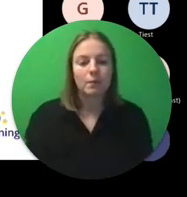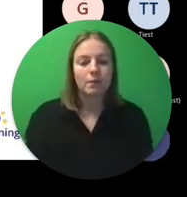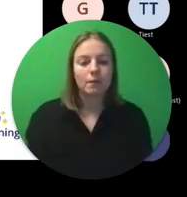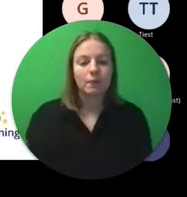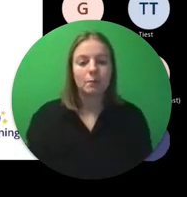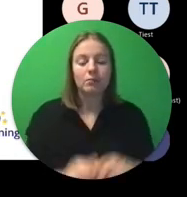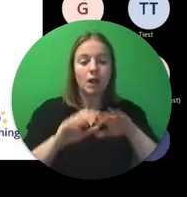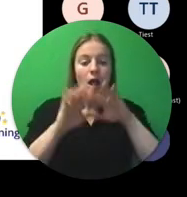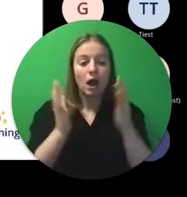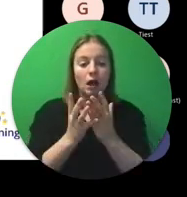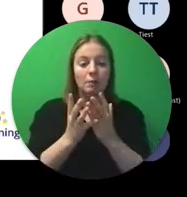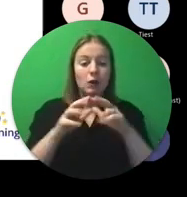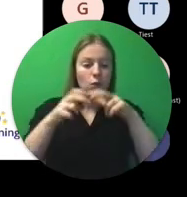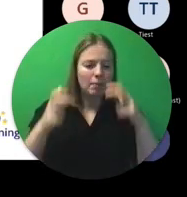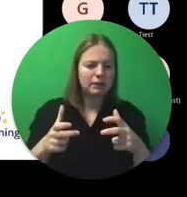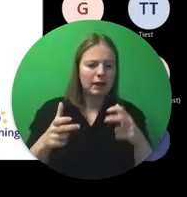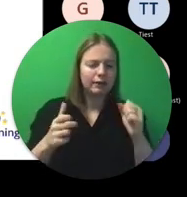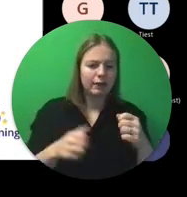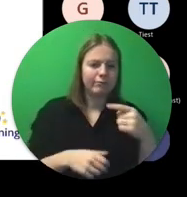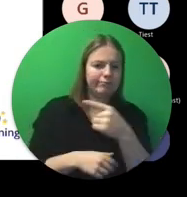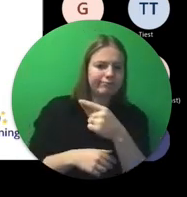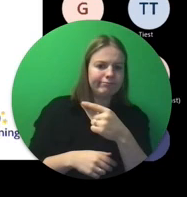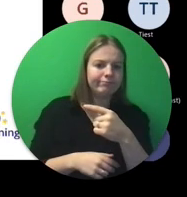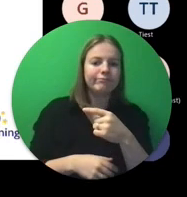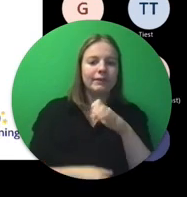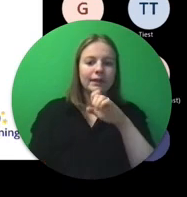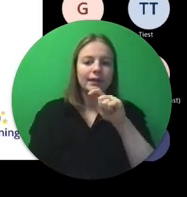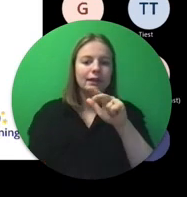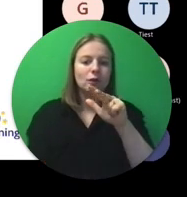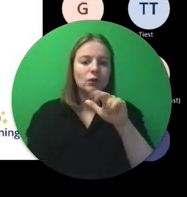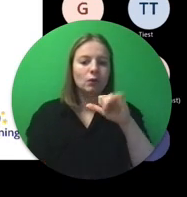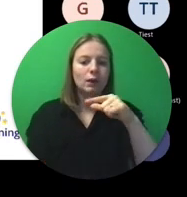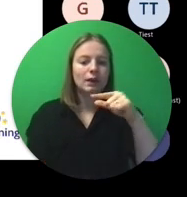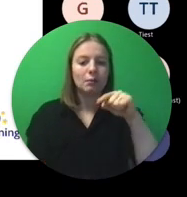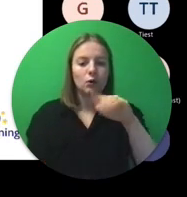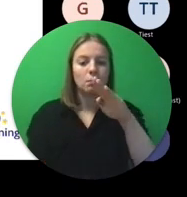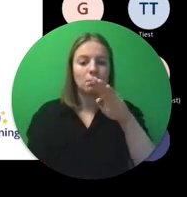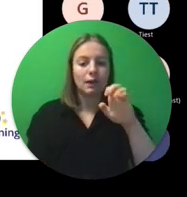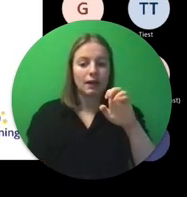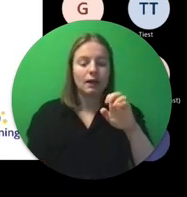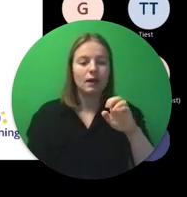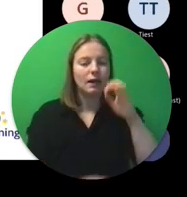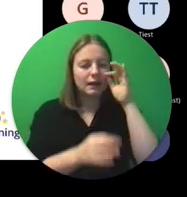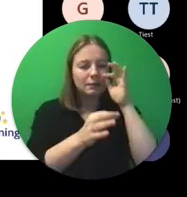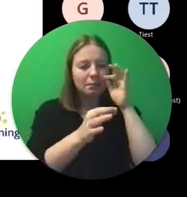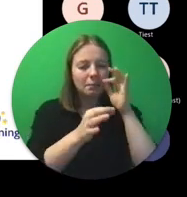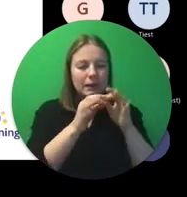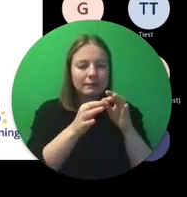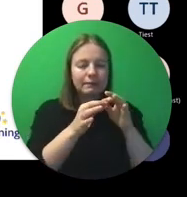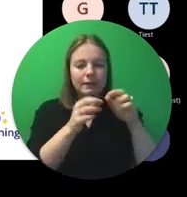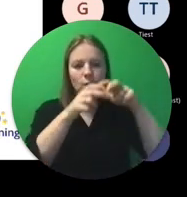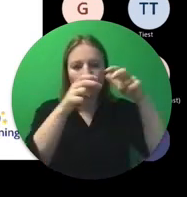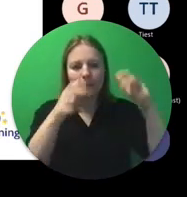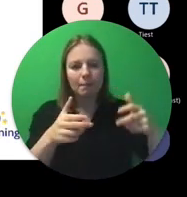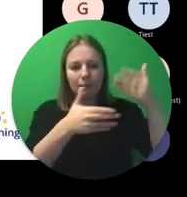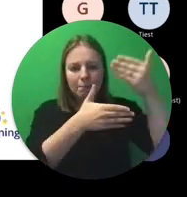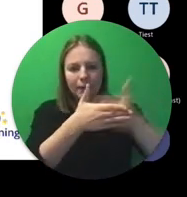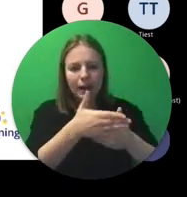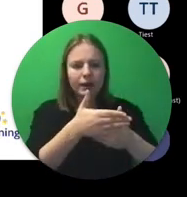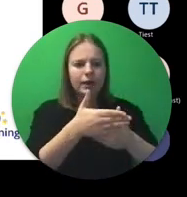De algemene website zie je hier staan, e-twinning.be, en de specifieke pagina met het